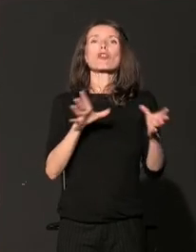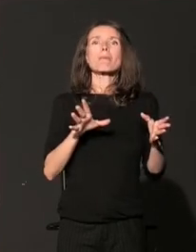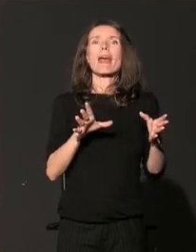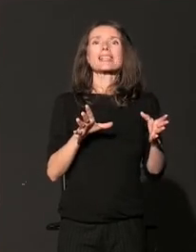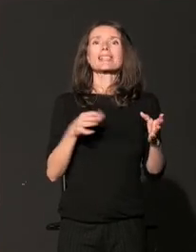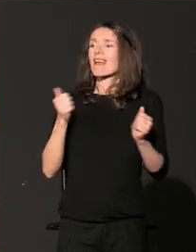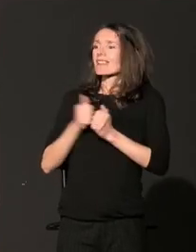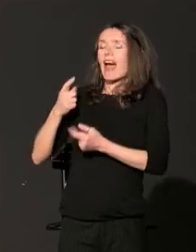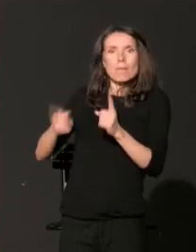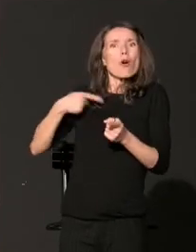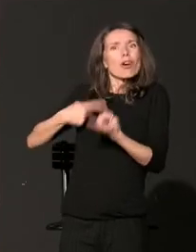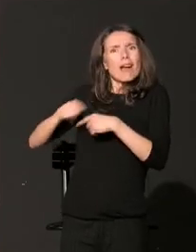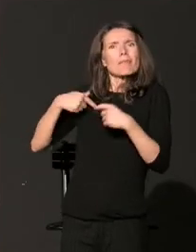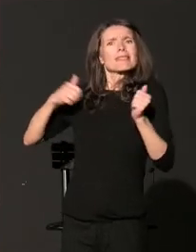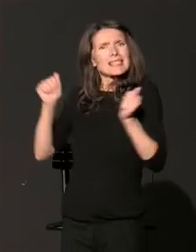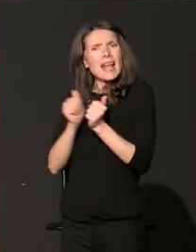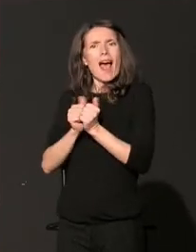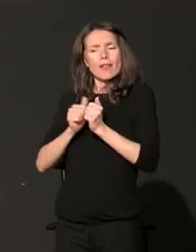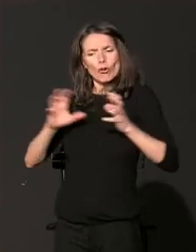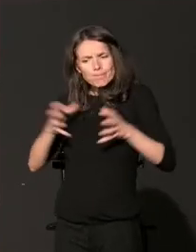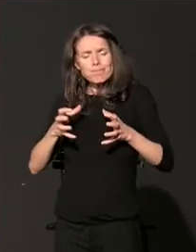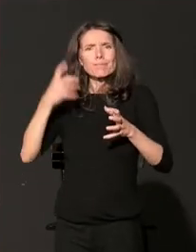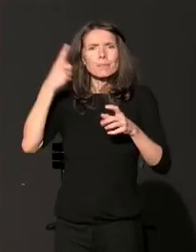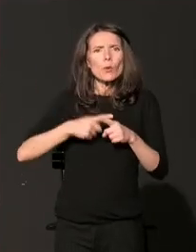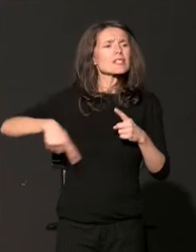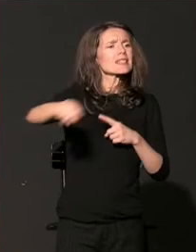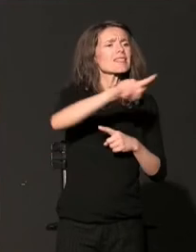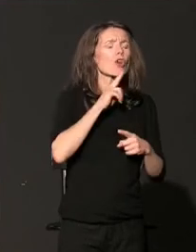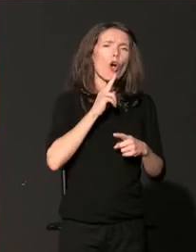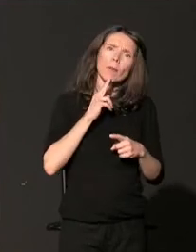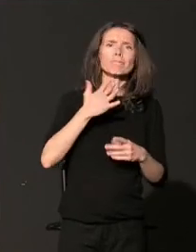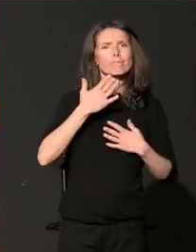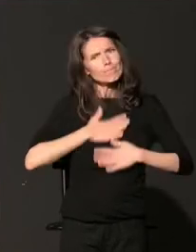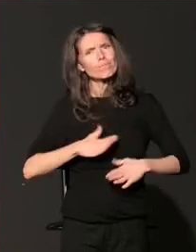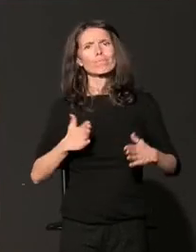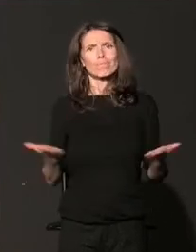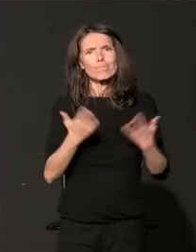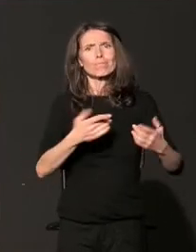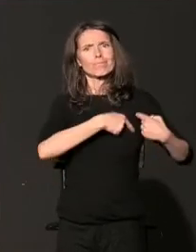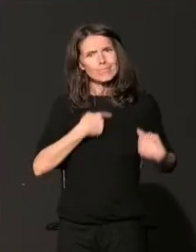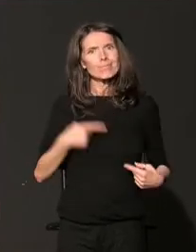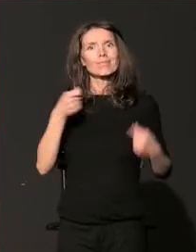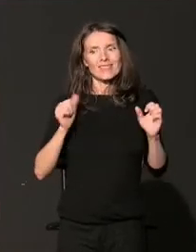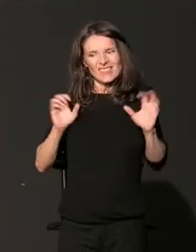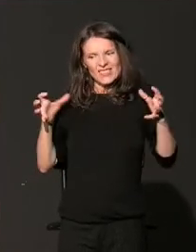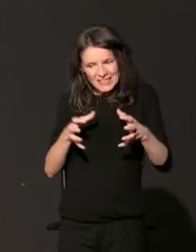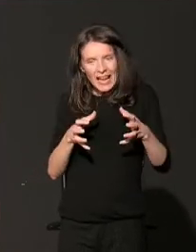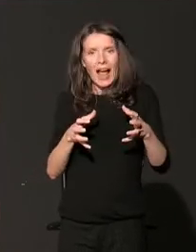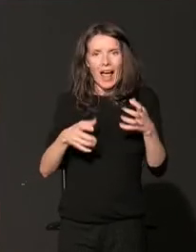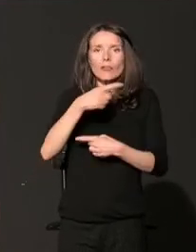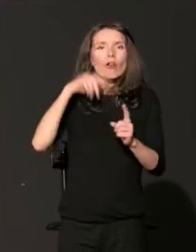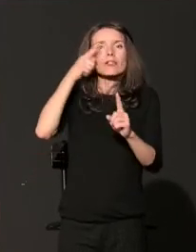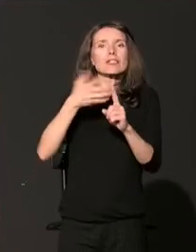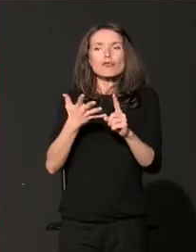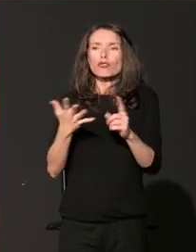aktivnog doprinosa članova šire filantropske zajednice, čiji je zadatak da podstiču i podržavaju različite građanske